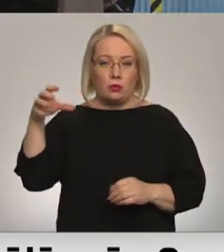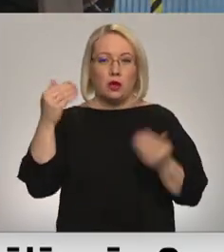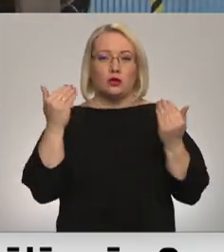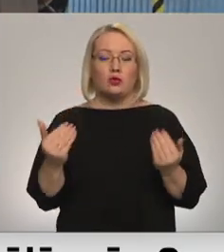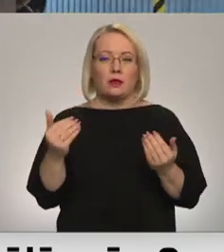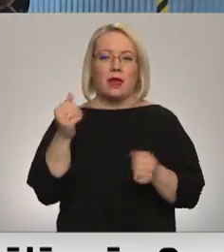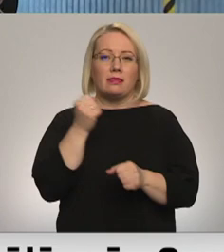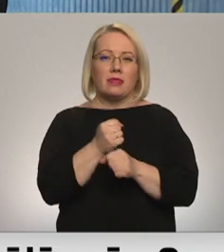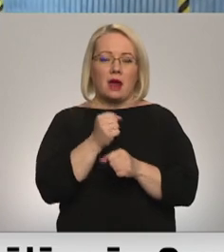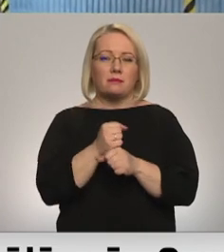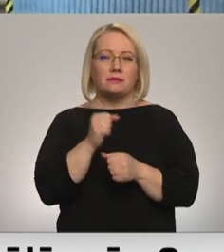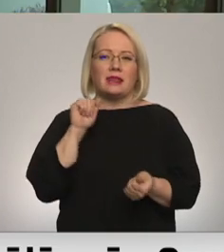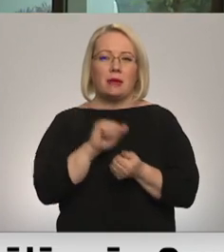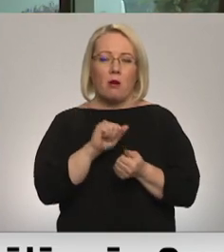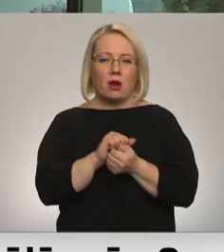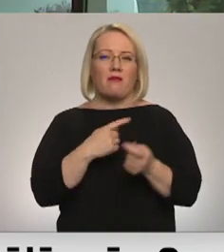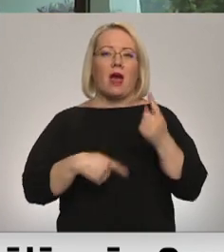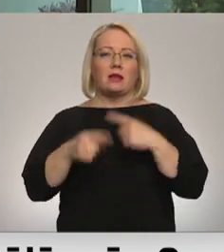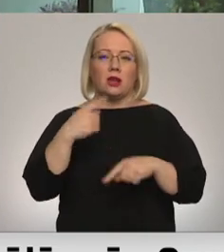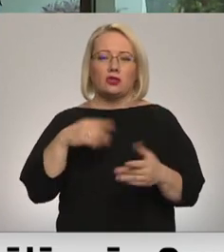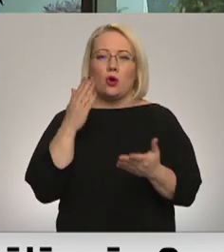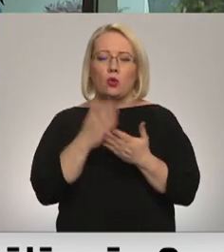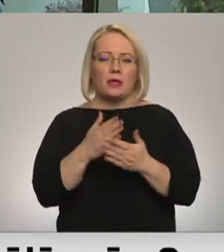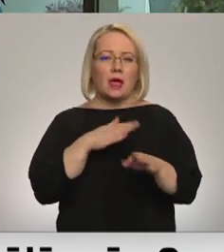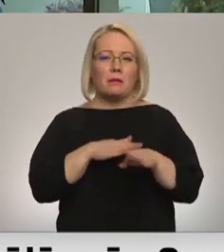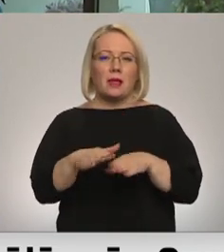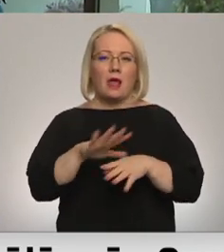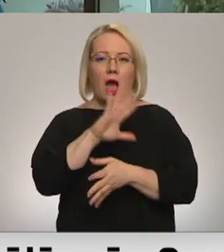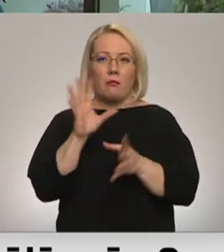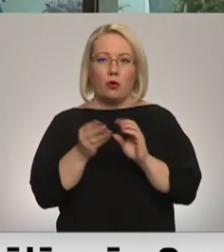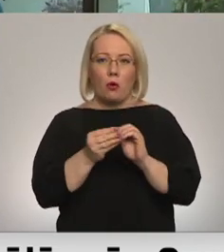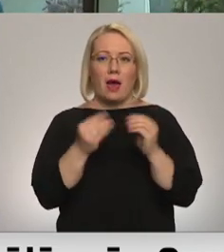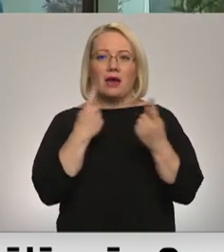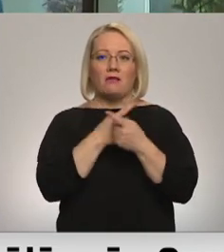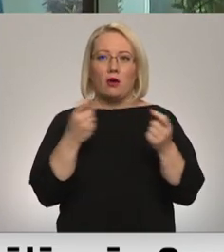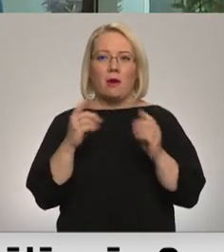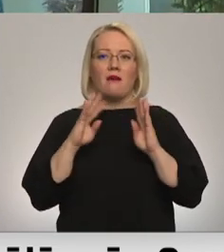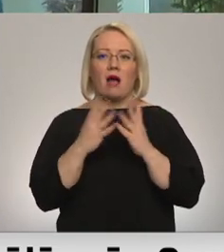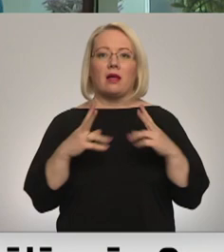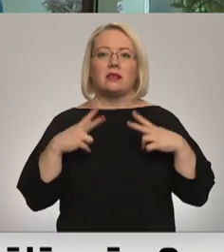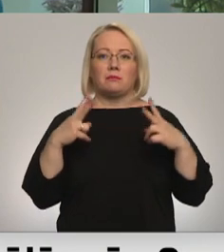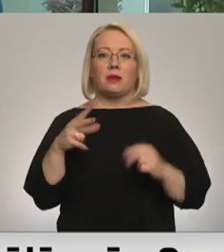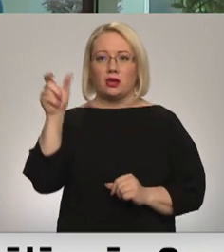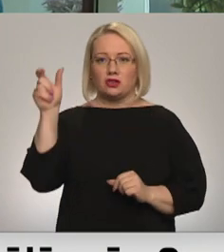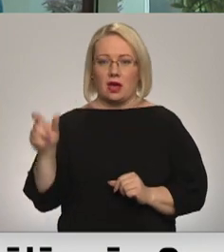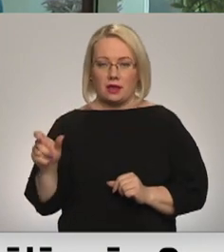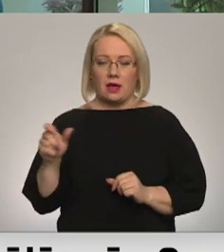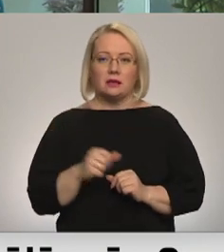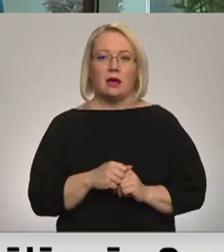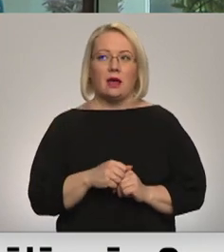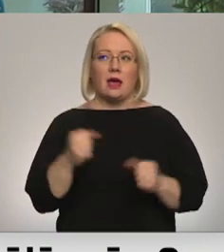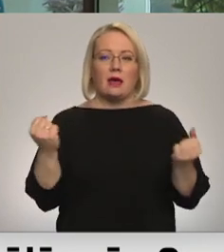darbs tipogrāfija atgriezies iedztajās sliedēs un notiekot pilnā apjomā, informēja uzņēmumu valdes priekšsēdētais visu valdes trokša.